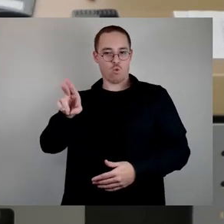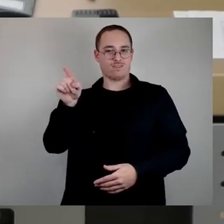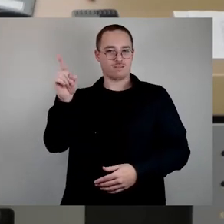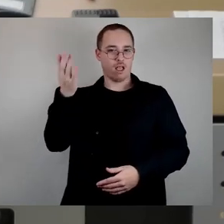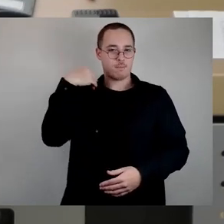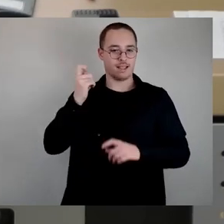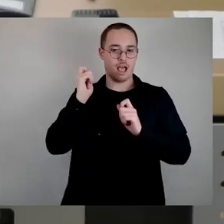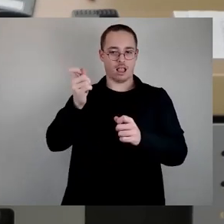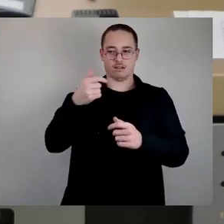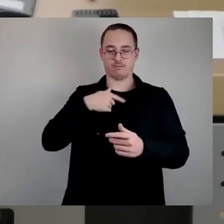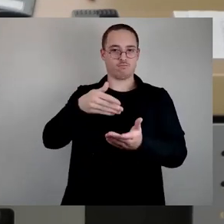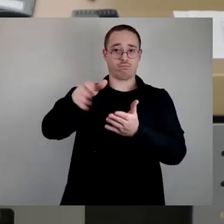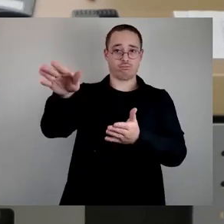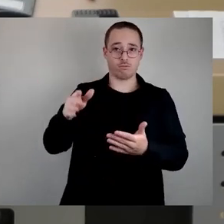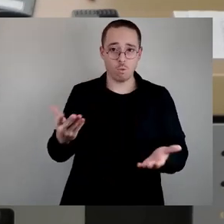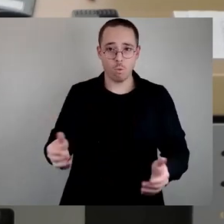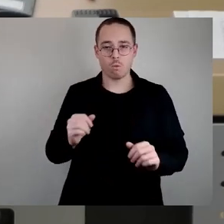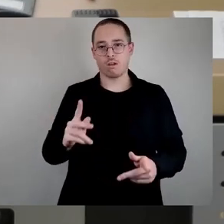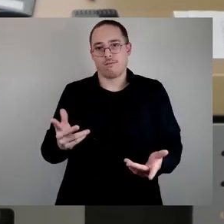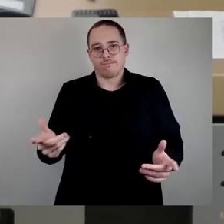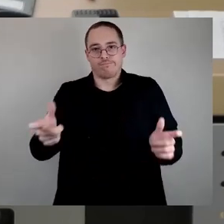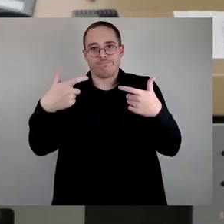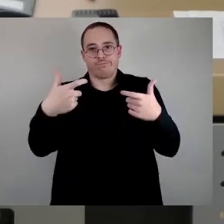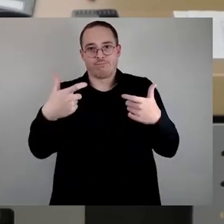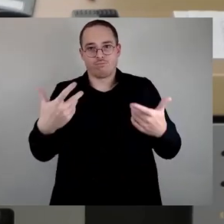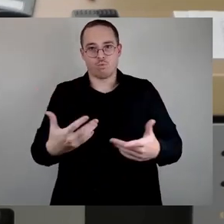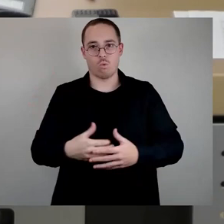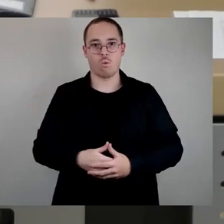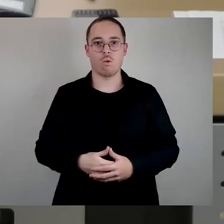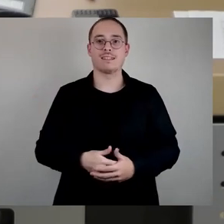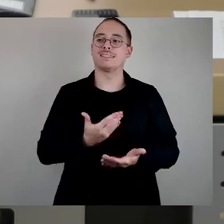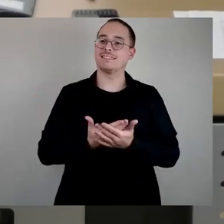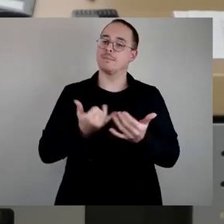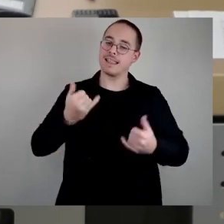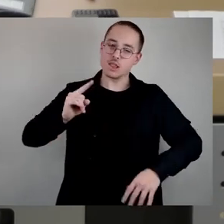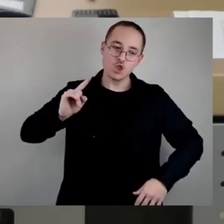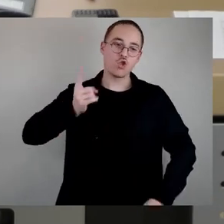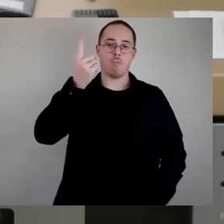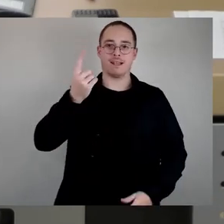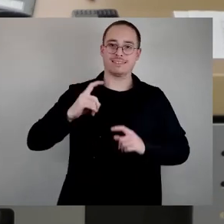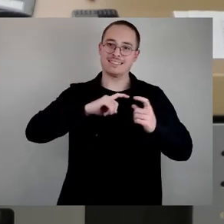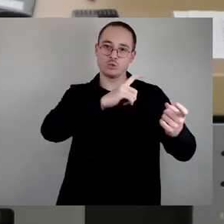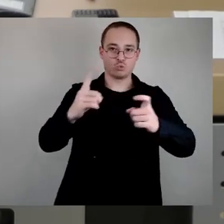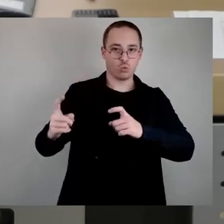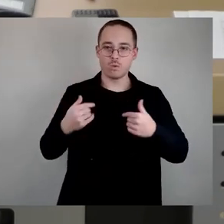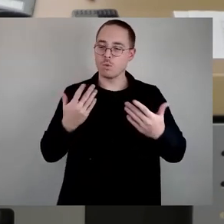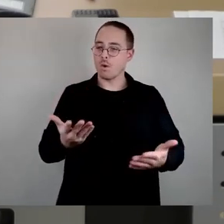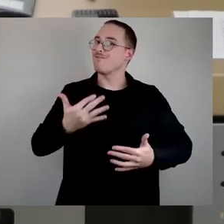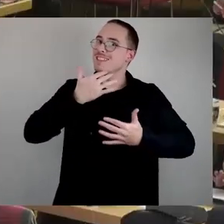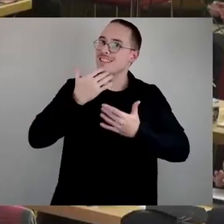Demzufolge werden wir demnächst wieder hier stehen und wieder über die Satzung der Straßenkunst diskutieren. Vielen Dank für Ihre Aufmerksamkeit.